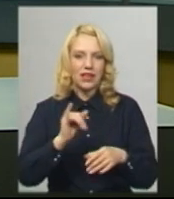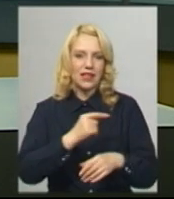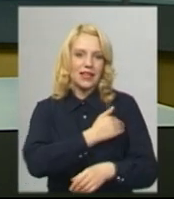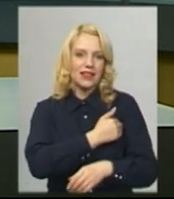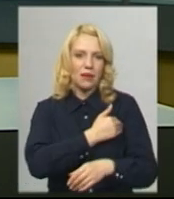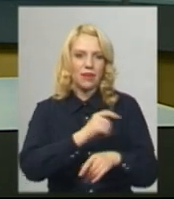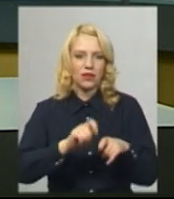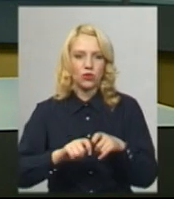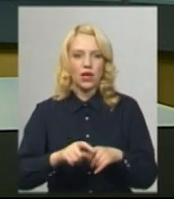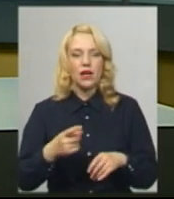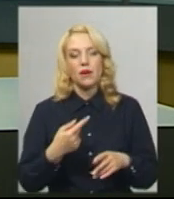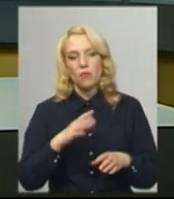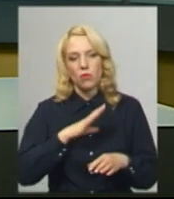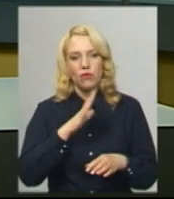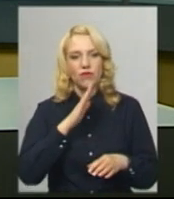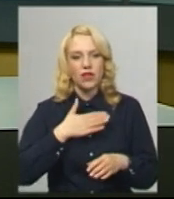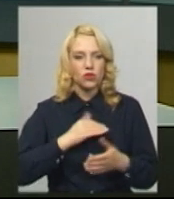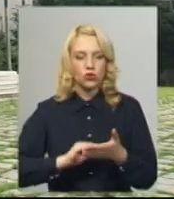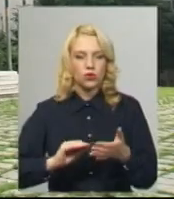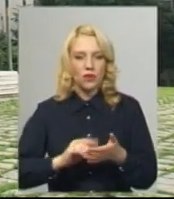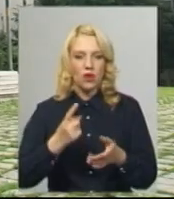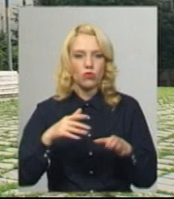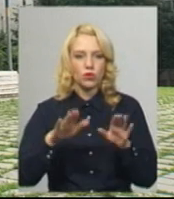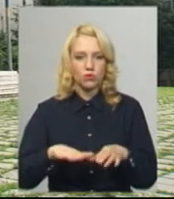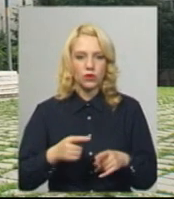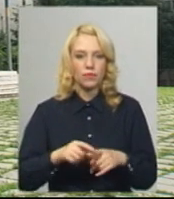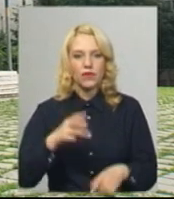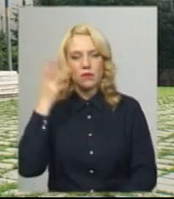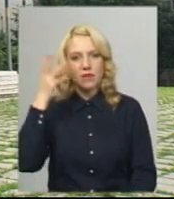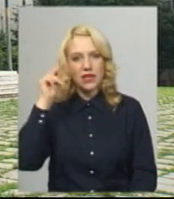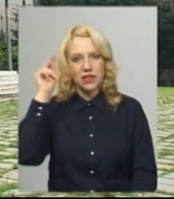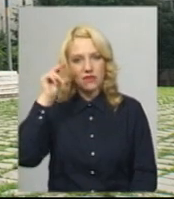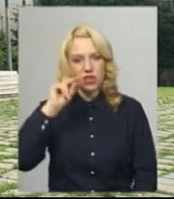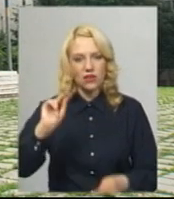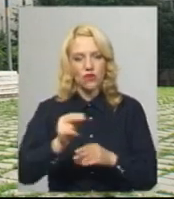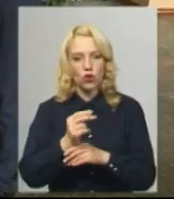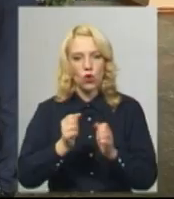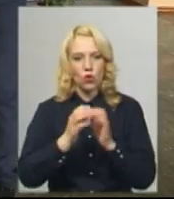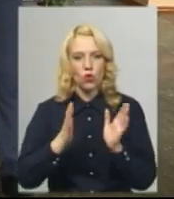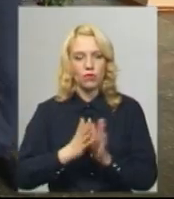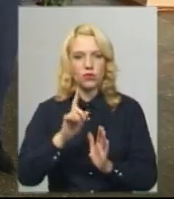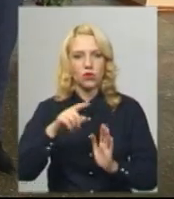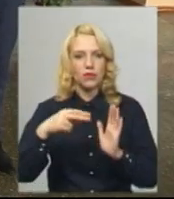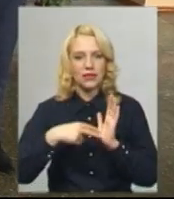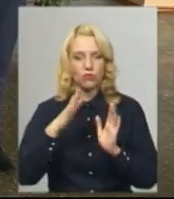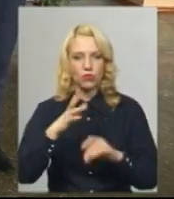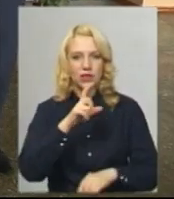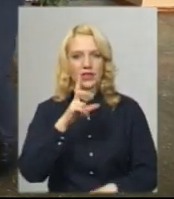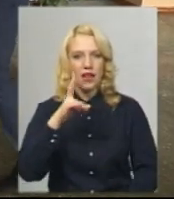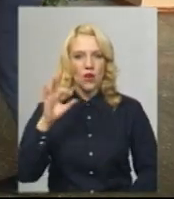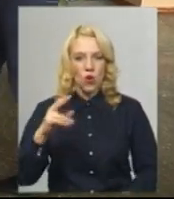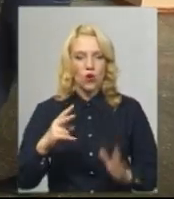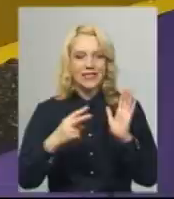із пунктів тестування побував Андрій Гуменний. У Хмельницькому навчально-виховному комплексі номер 7 відбудеться тестування з чотирьох